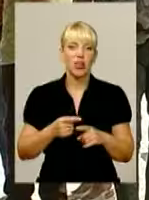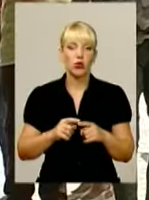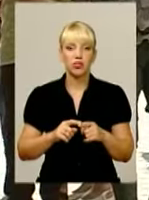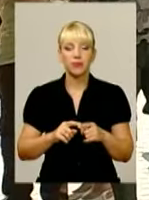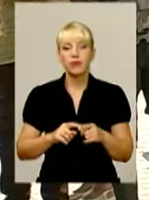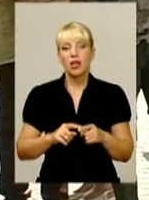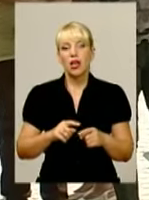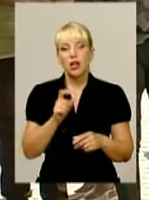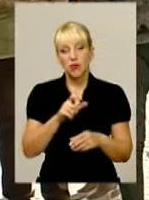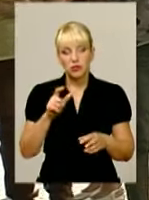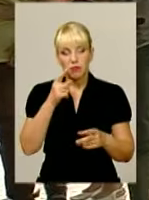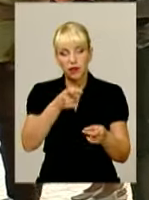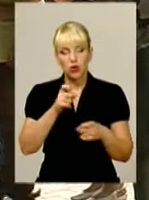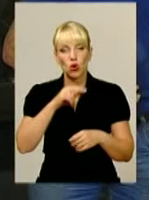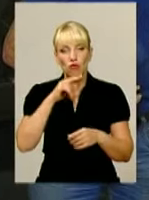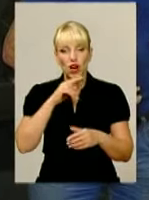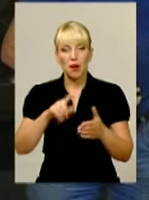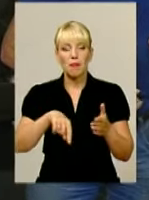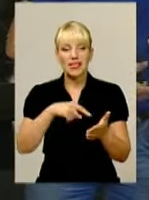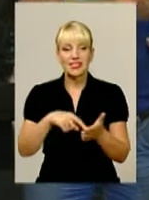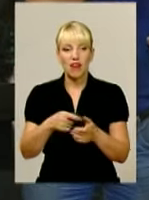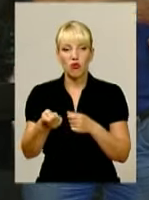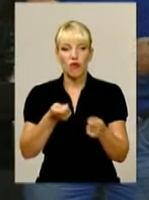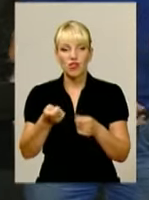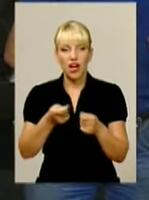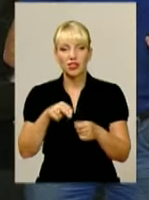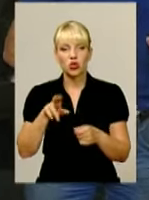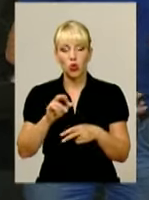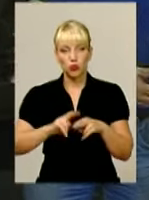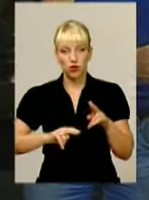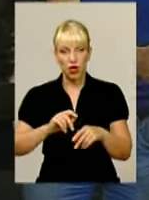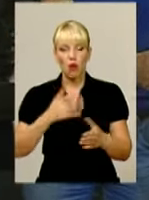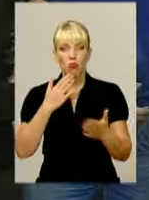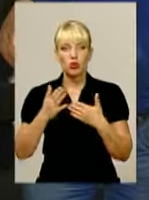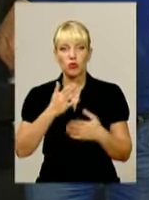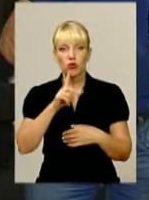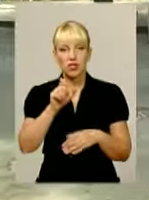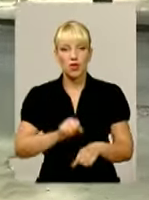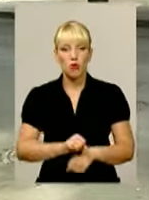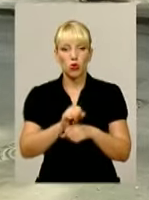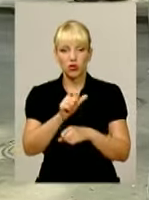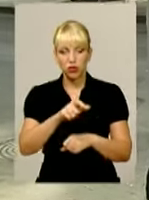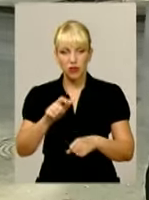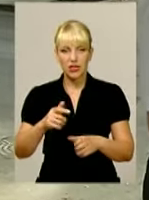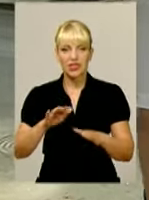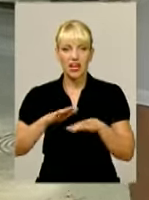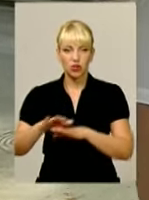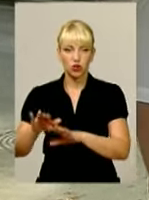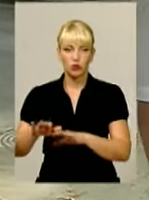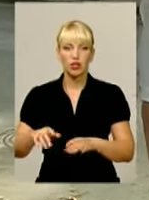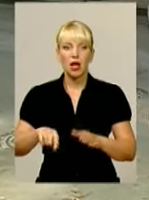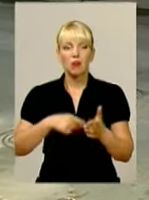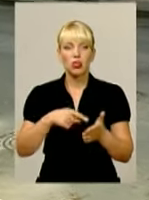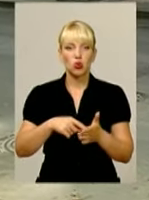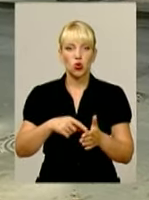Мешканці будинку все ж привернули увагу місцевої влади до будівництва. Поспілкуватися з протестувальниками прийшов заступник міського голови Андрій Капура.